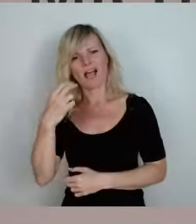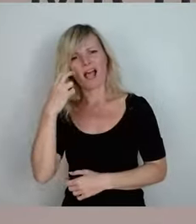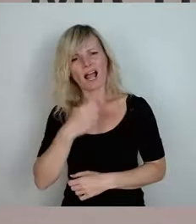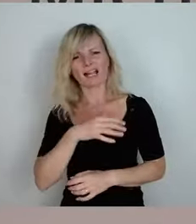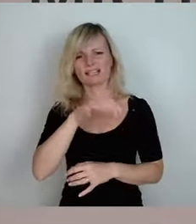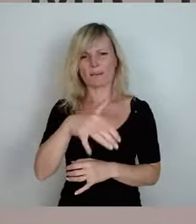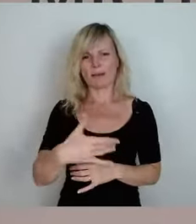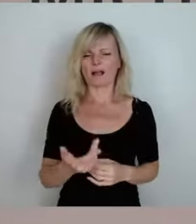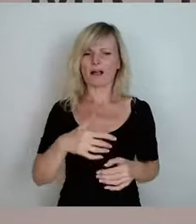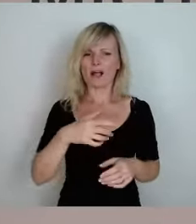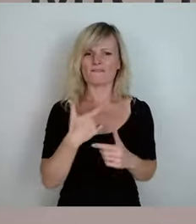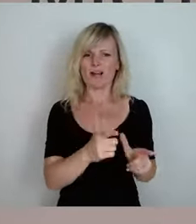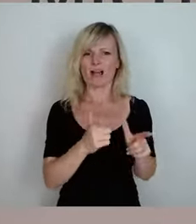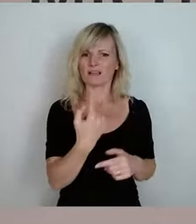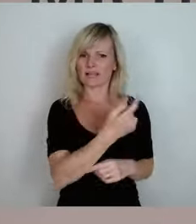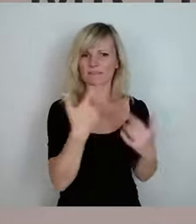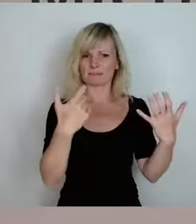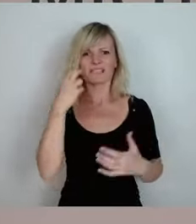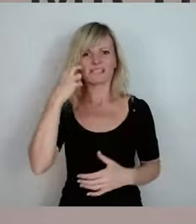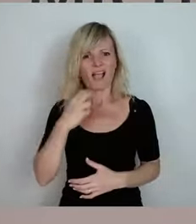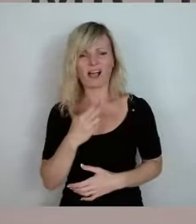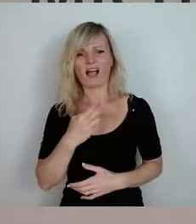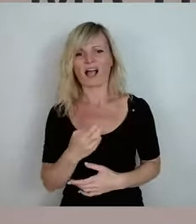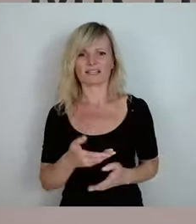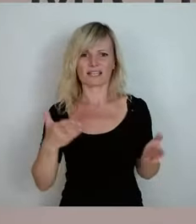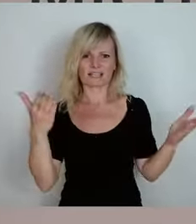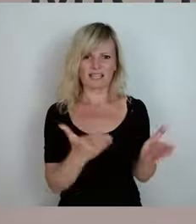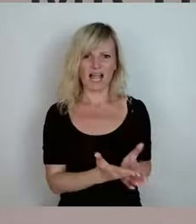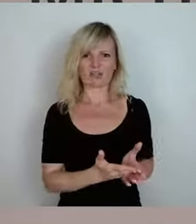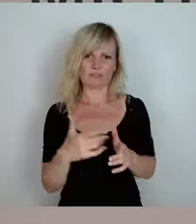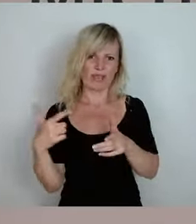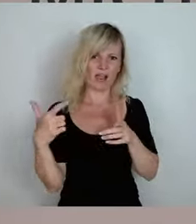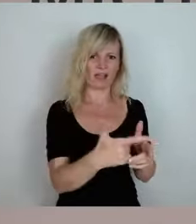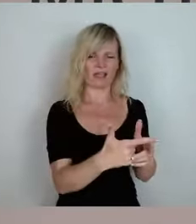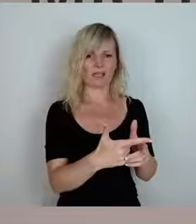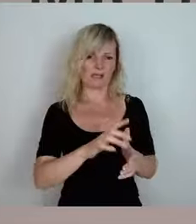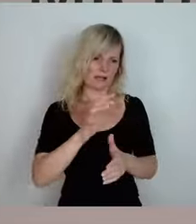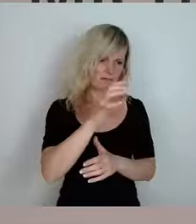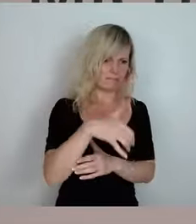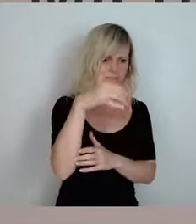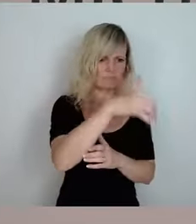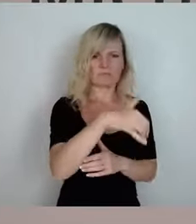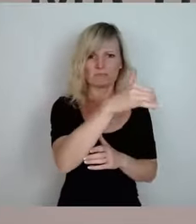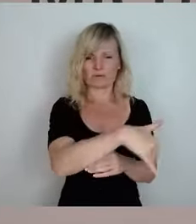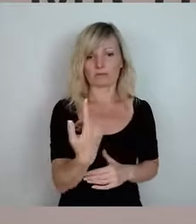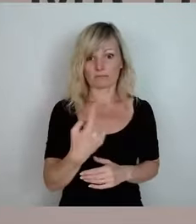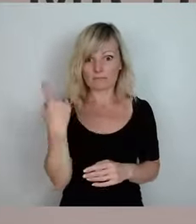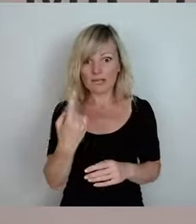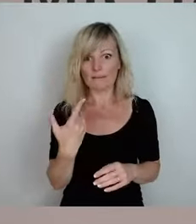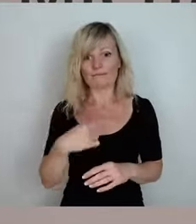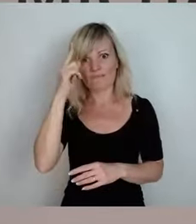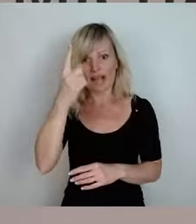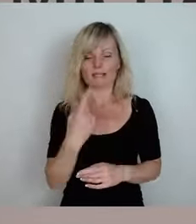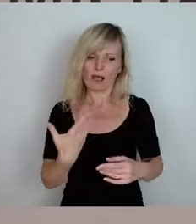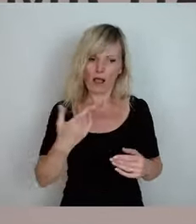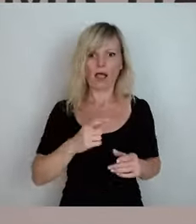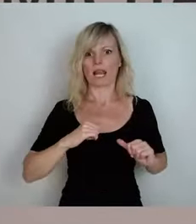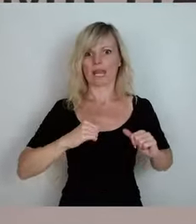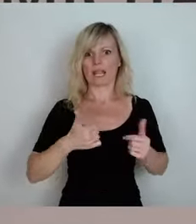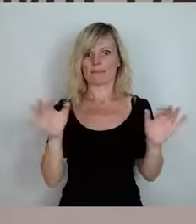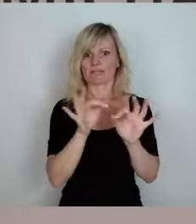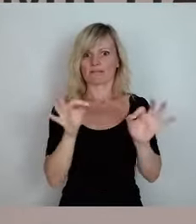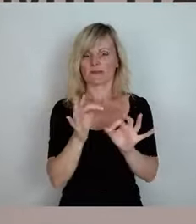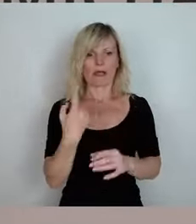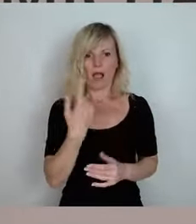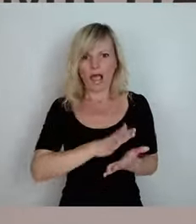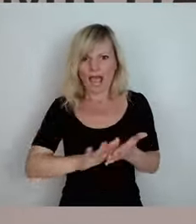die Talsperre gefahren ist und den Durchgang wieder frei gemacht hat, wissend, dass er möglicherweise da nicht wieder lebend rauskommt, aber der es einfach macht.